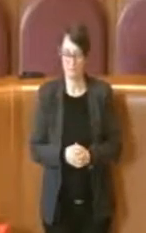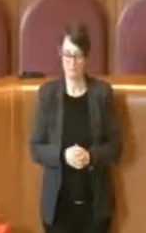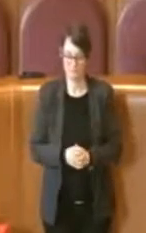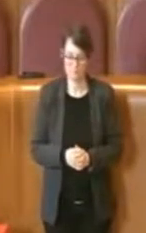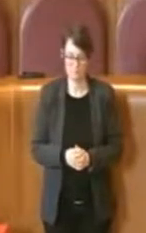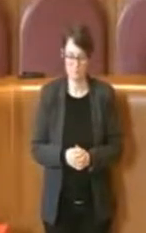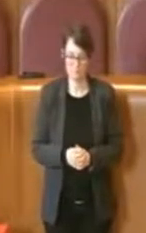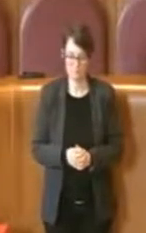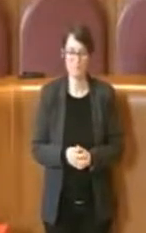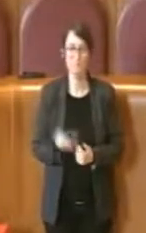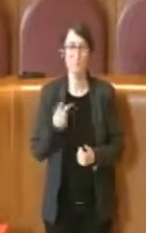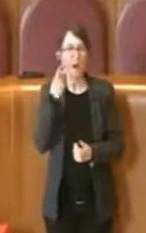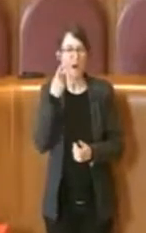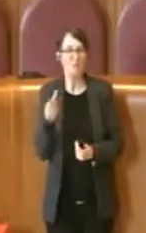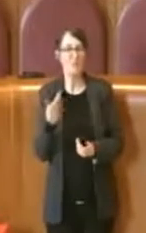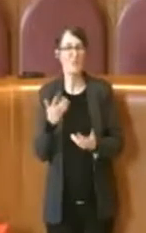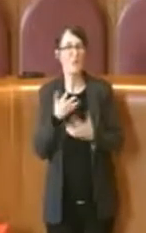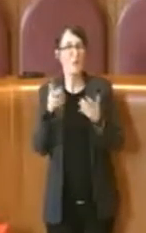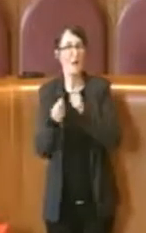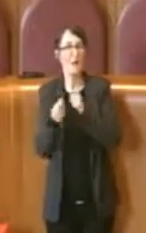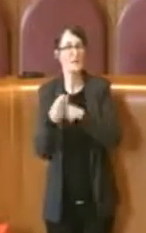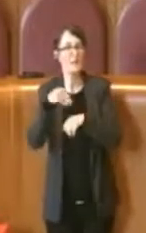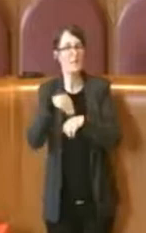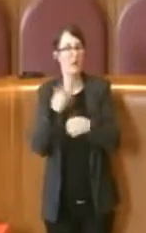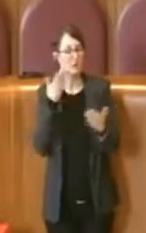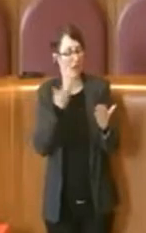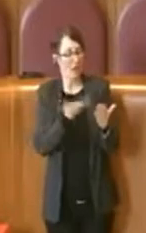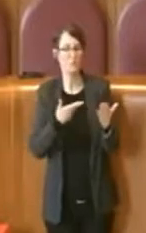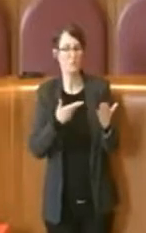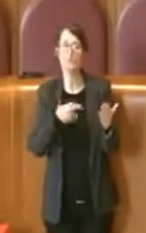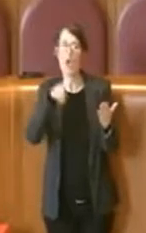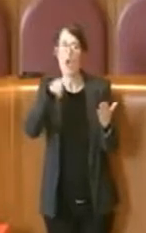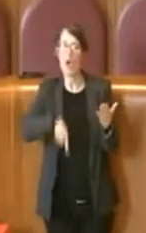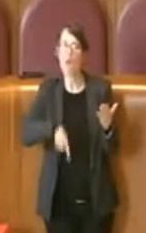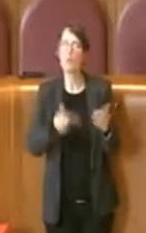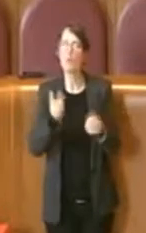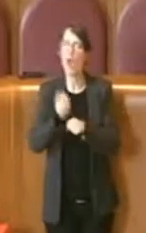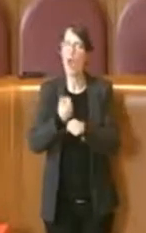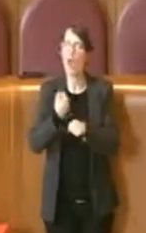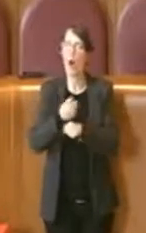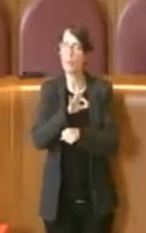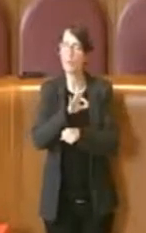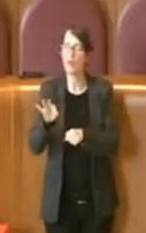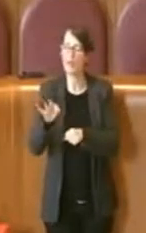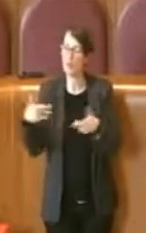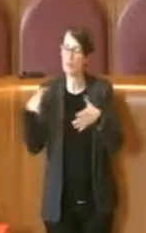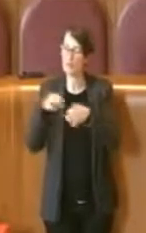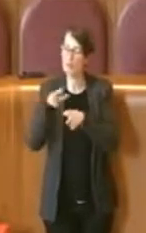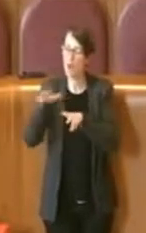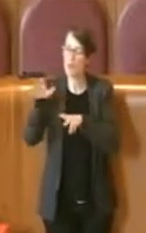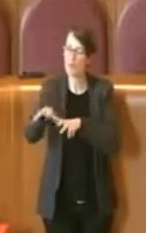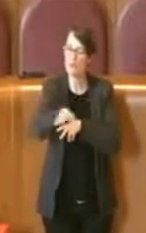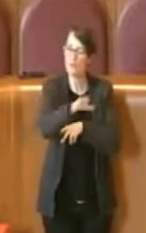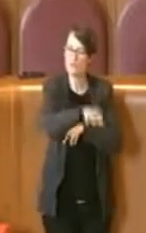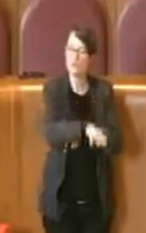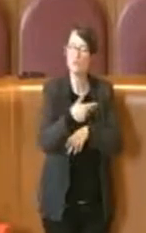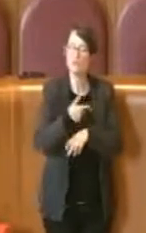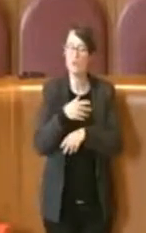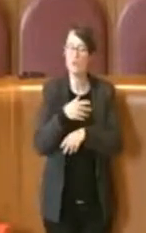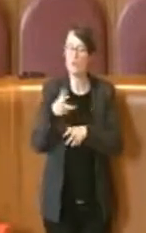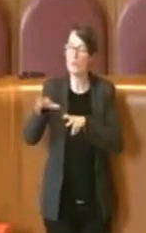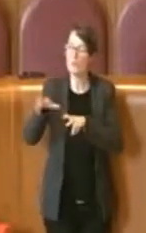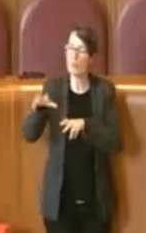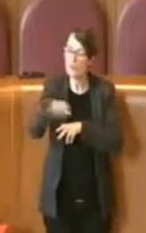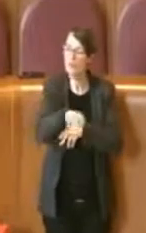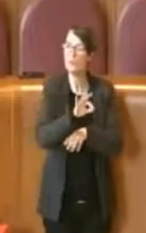per dire, nel maxiemendamento, anche una serie di opere stanziate anche sui municipi, che lo stesso Partito Democratico governa su